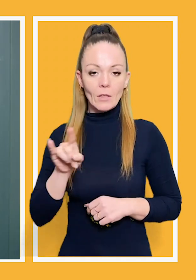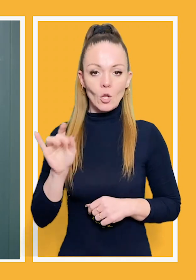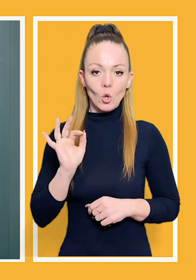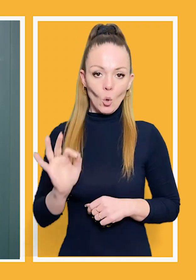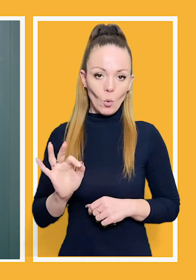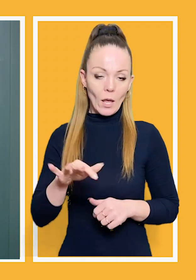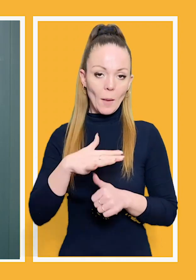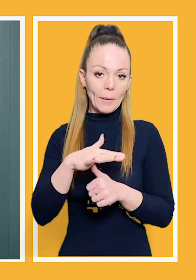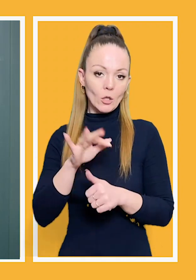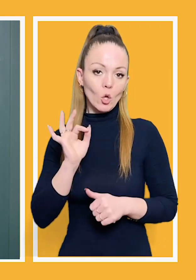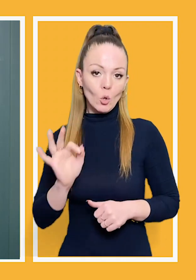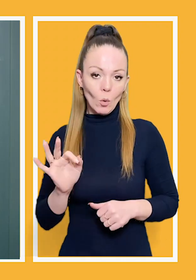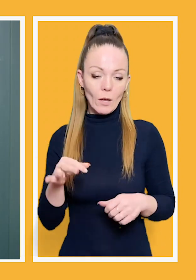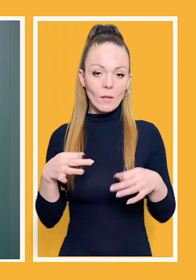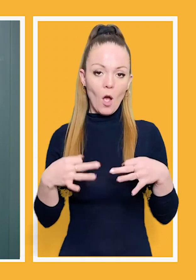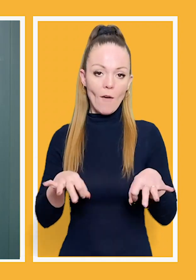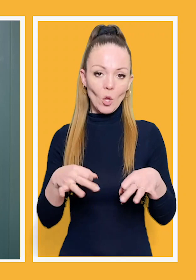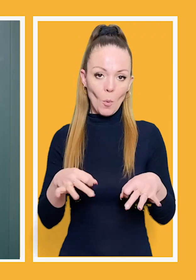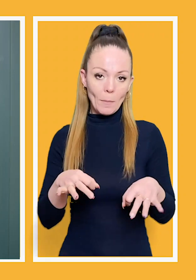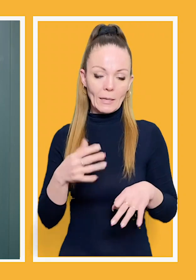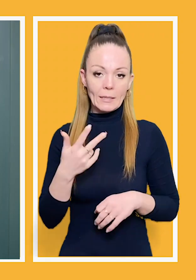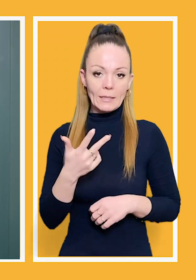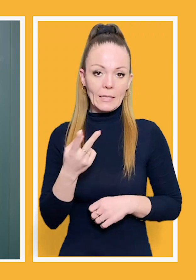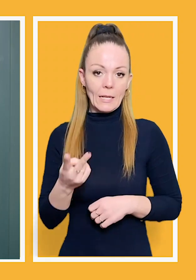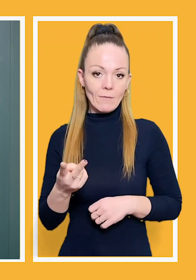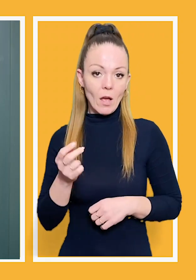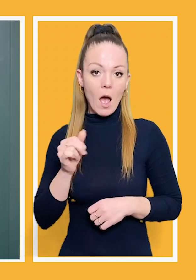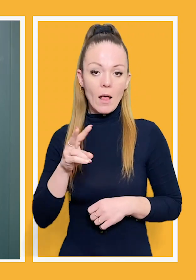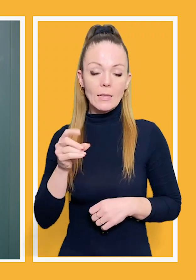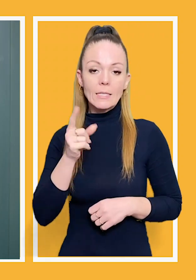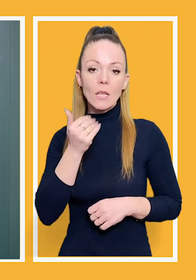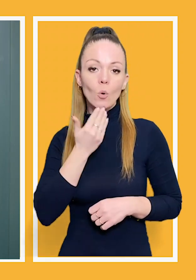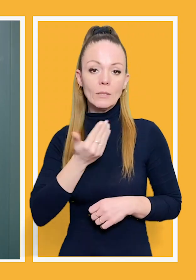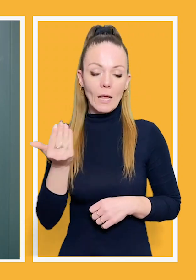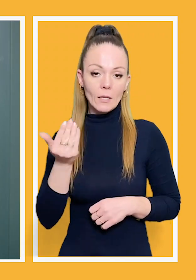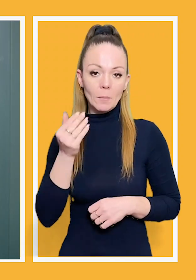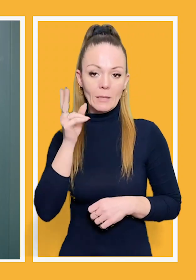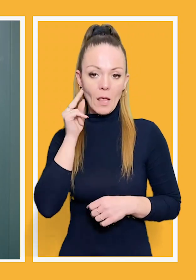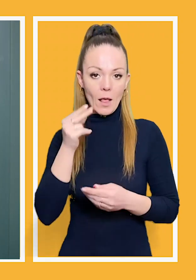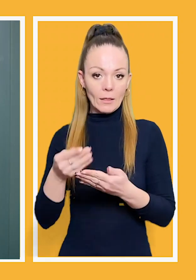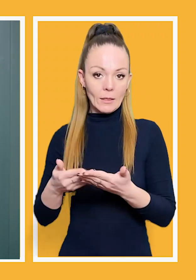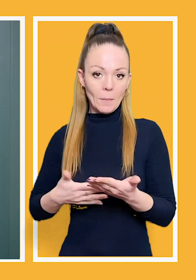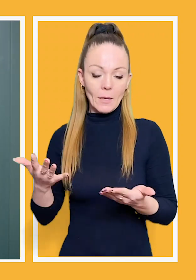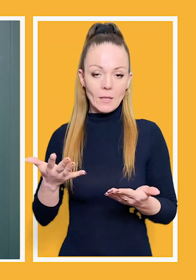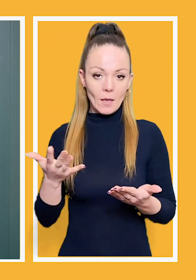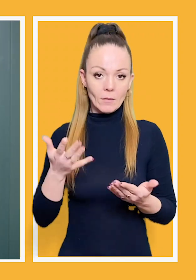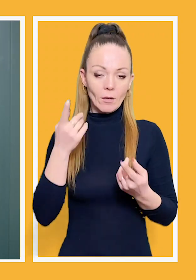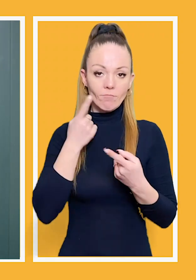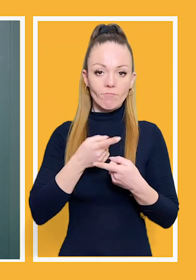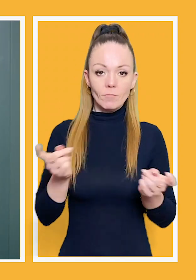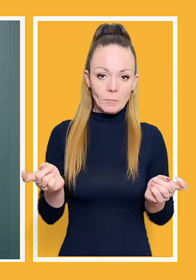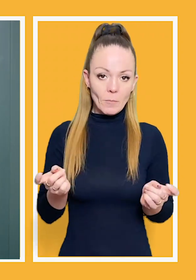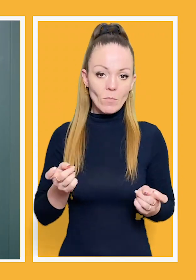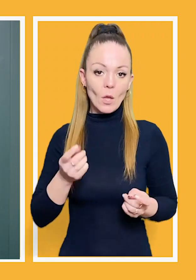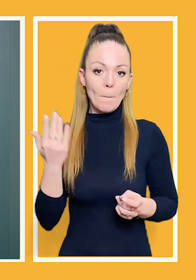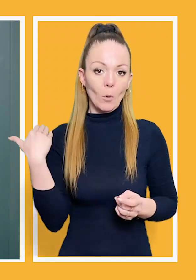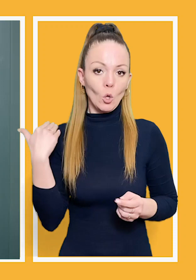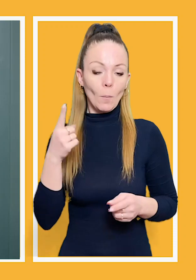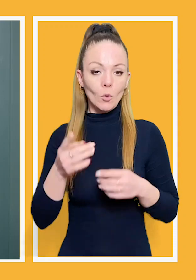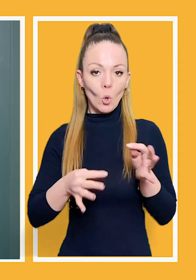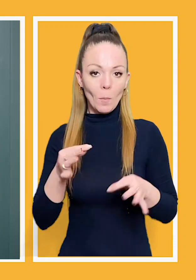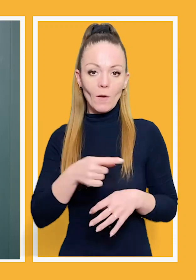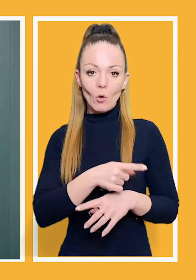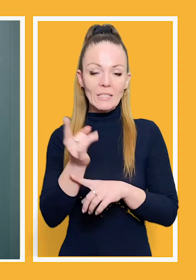засоби ВППО 2 одиниці, літаків 0, гелікоптерів 0, автомобільної техніки 32 одиниці. Але за останніми даними, за новими